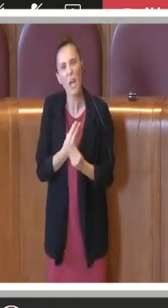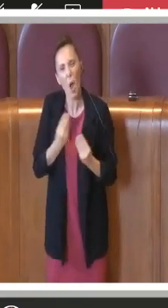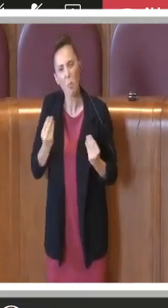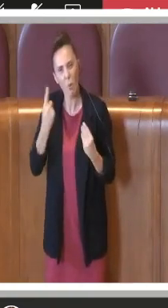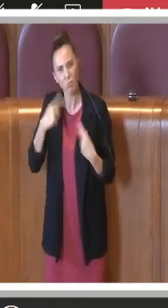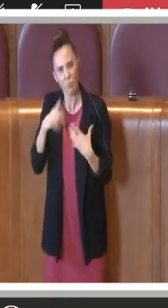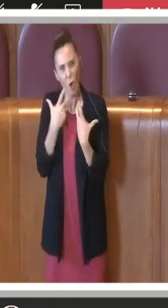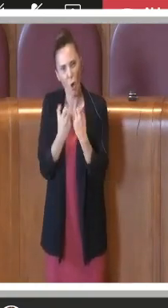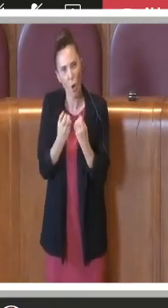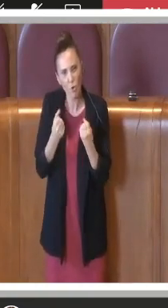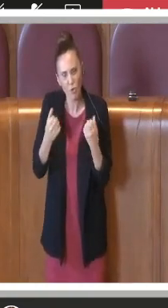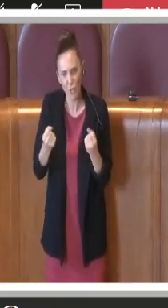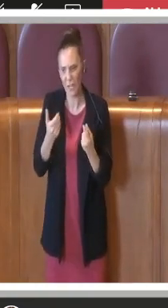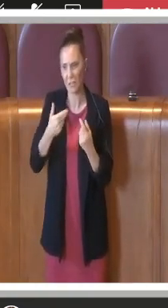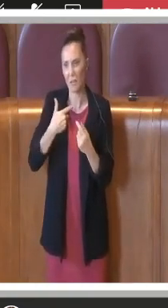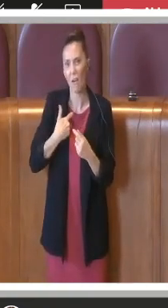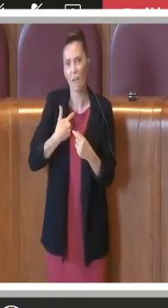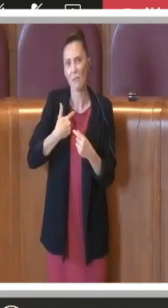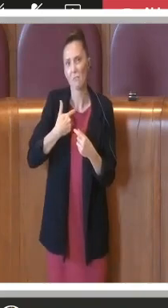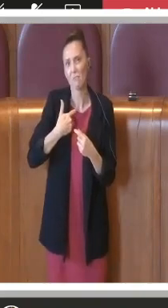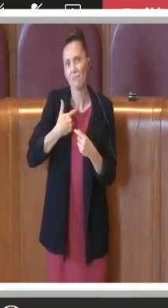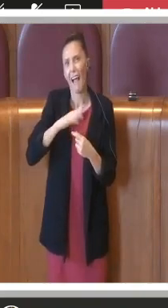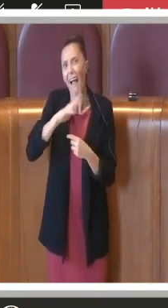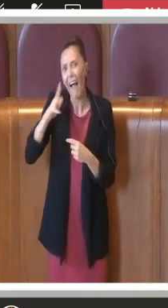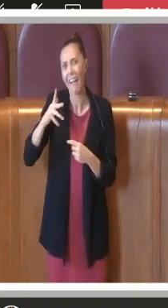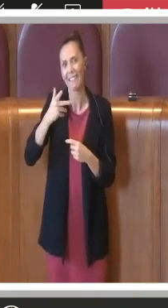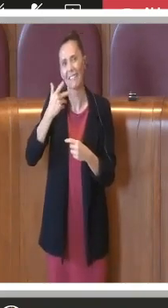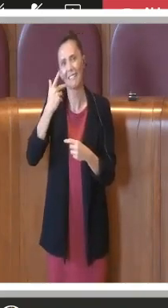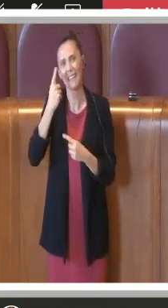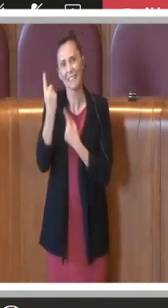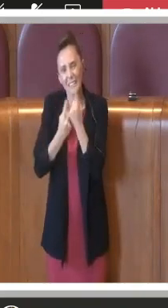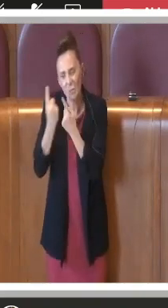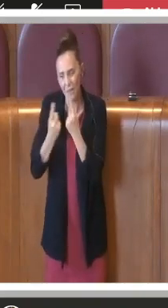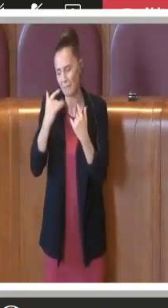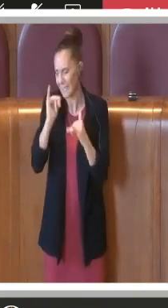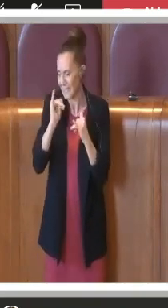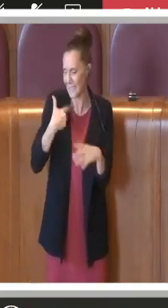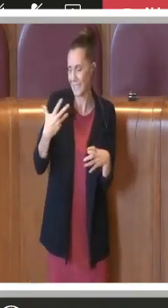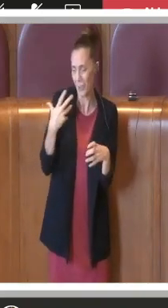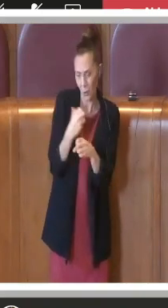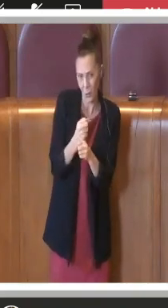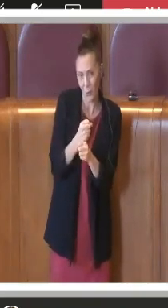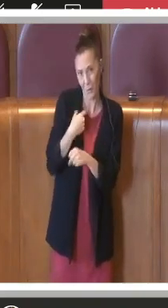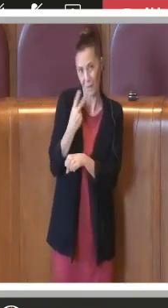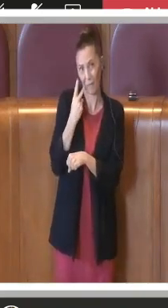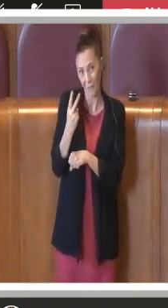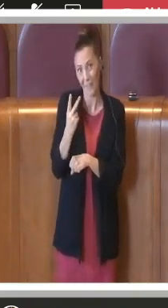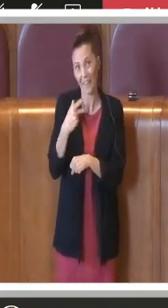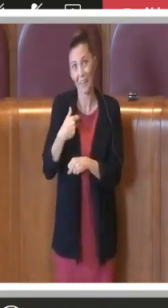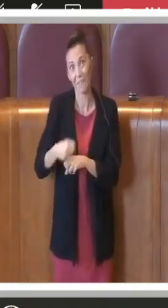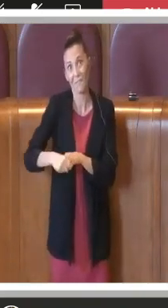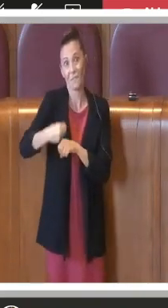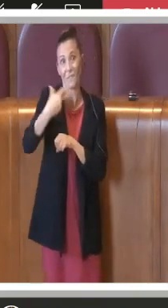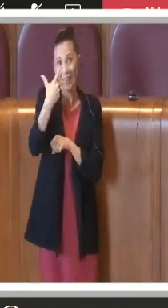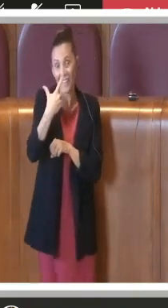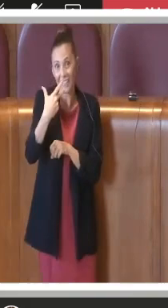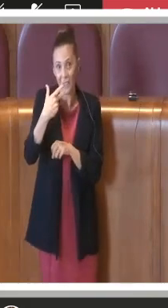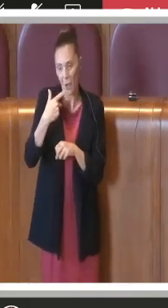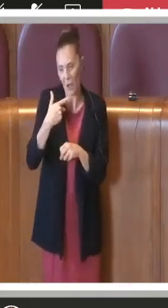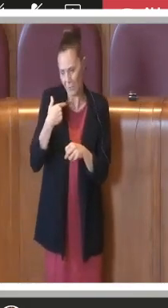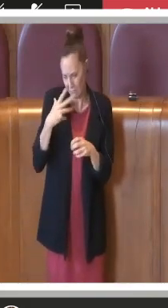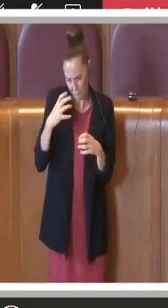noi ne abbiamo discusso altre volte all'interno, si chiudo che la vedo che ho aperto il video vuol dire che